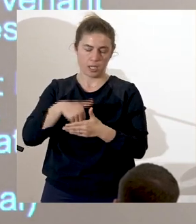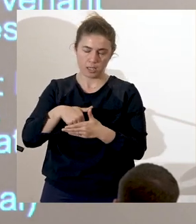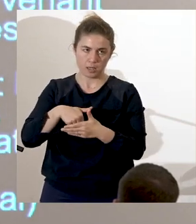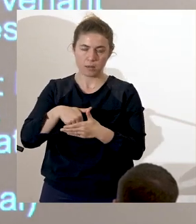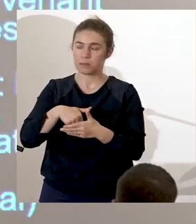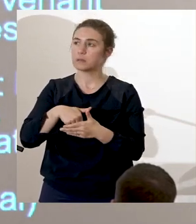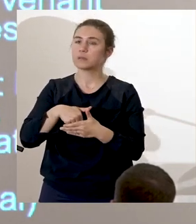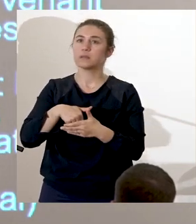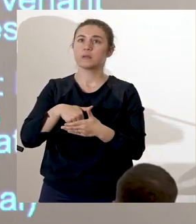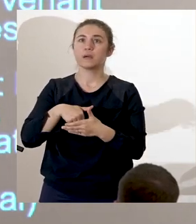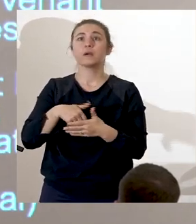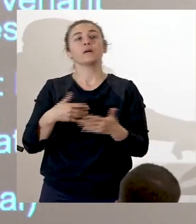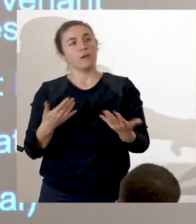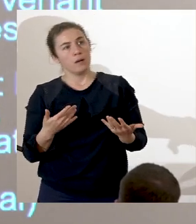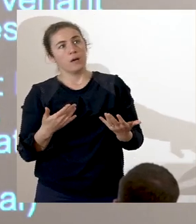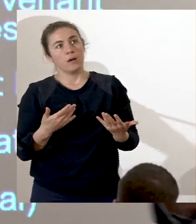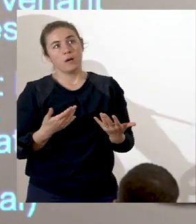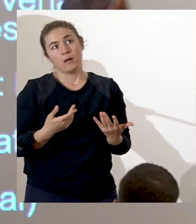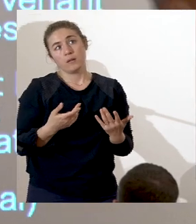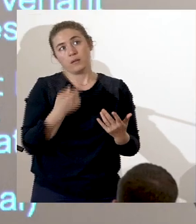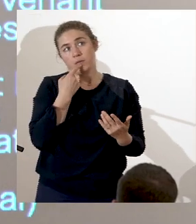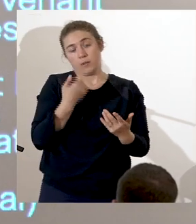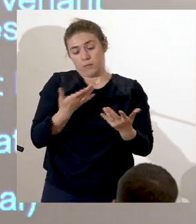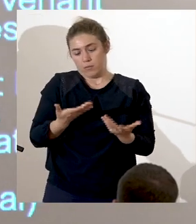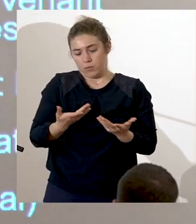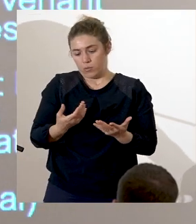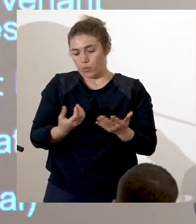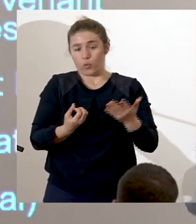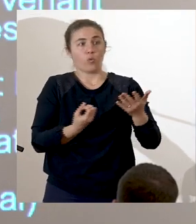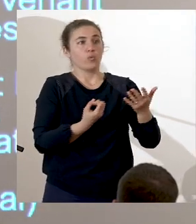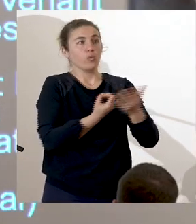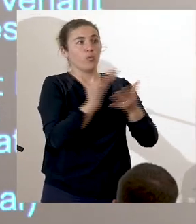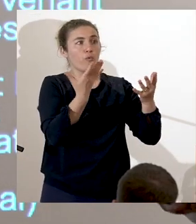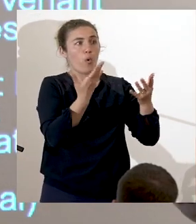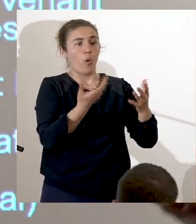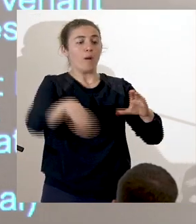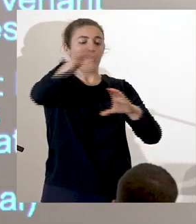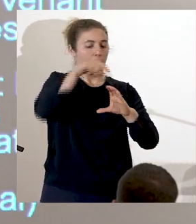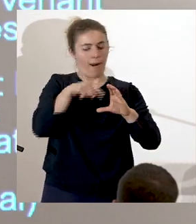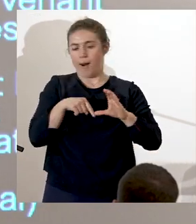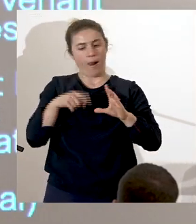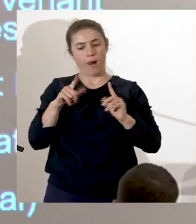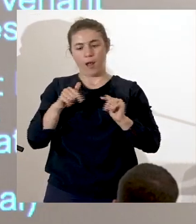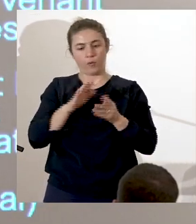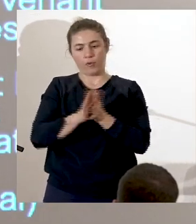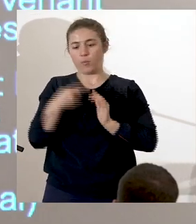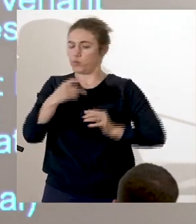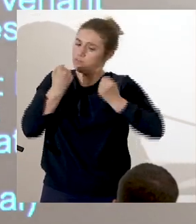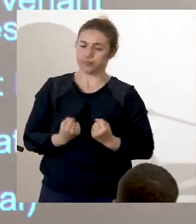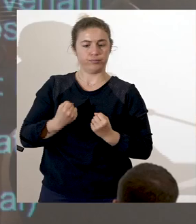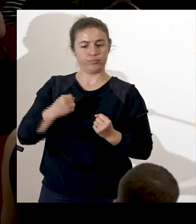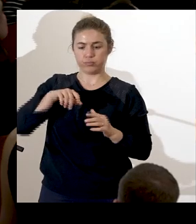y a eu, je dirais, un ancrage du phénomène nouveau au phénomène préexistant. Je vous remercie.